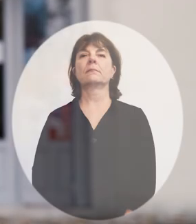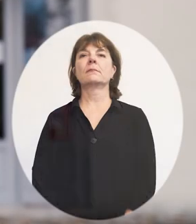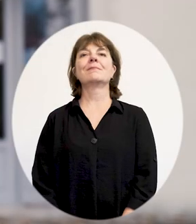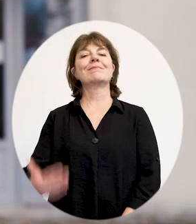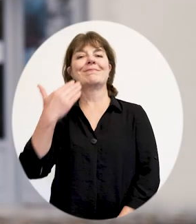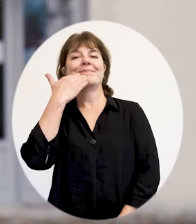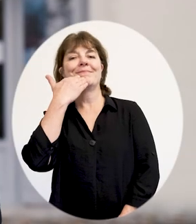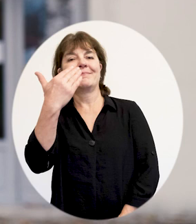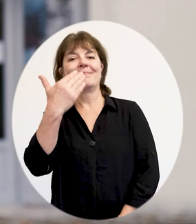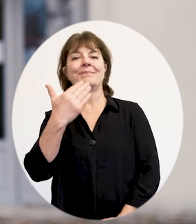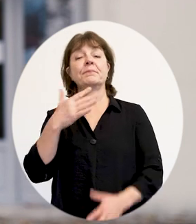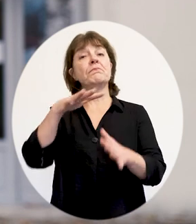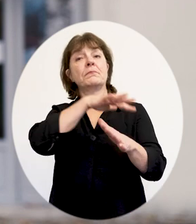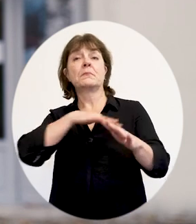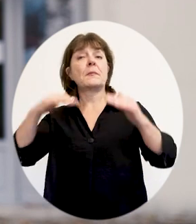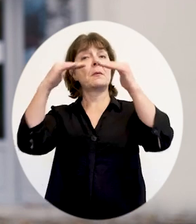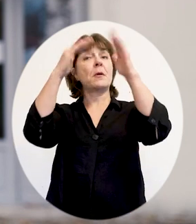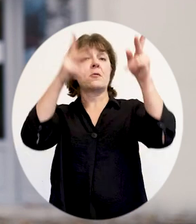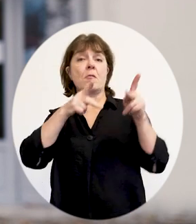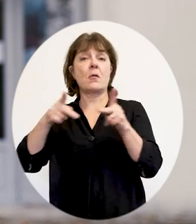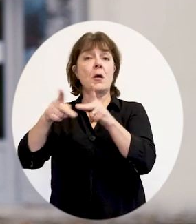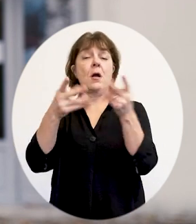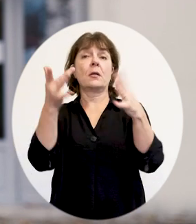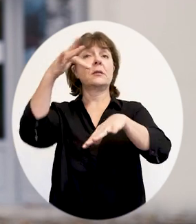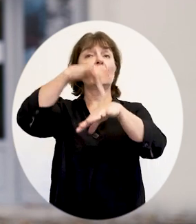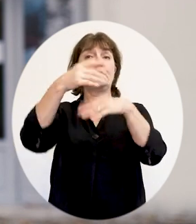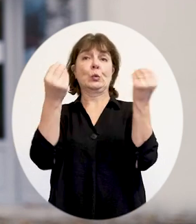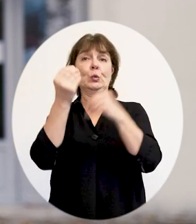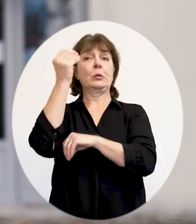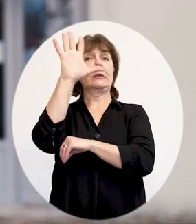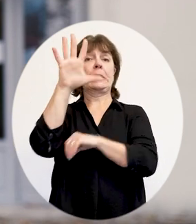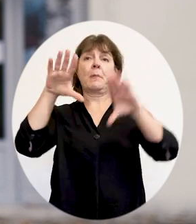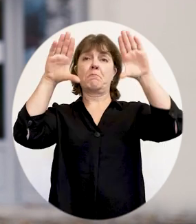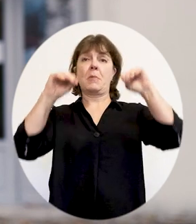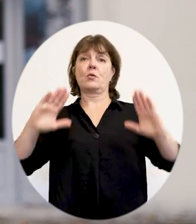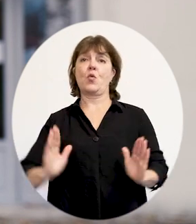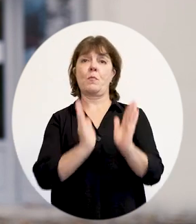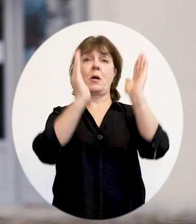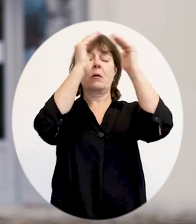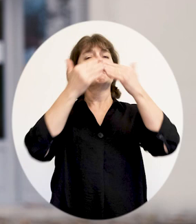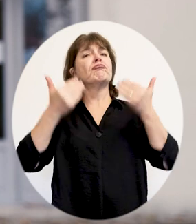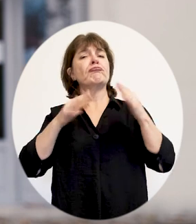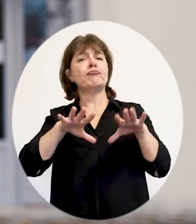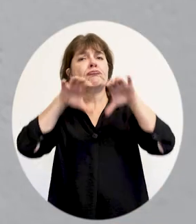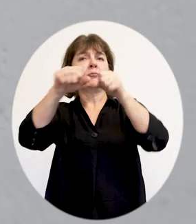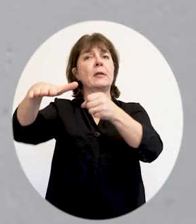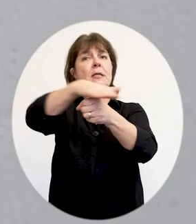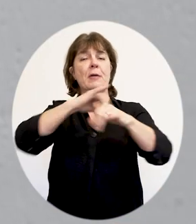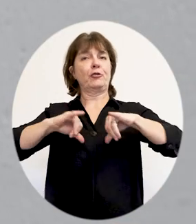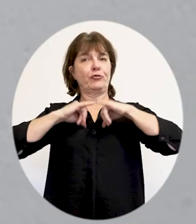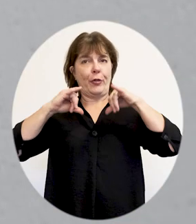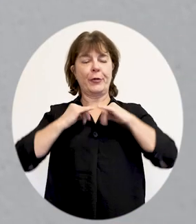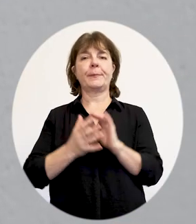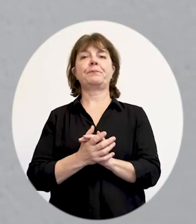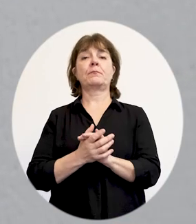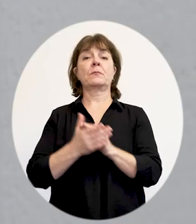Bonjour, la maison du canal se situe 5 places de l'obélisque et est occupée aujourd'hui par l'espace jeunesse.